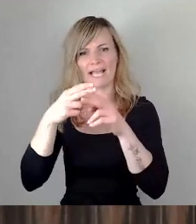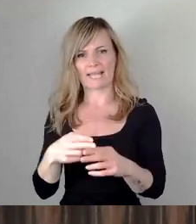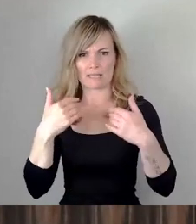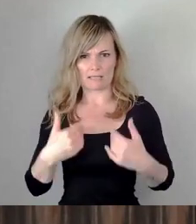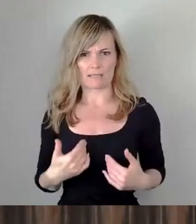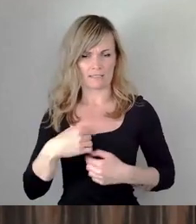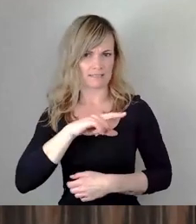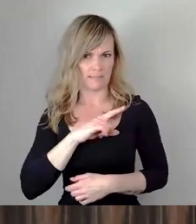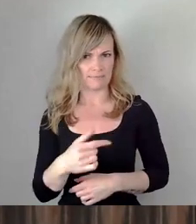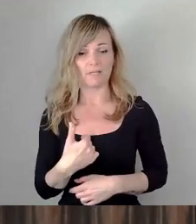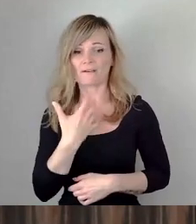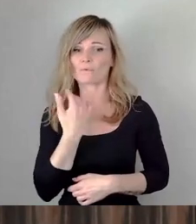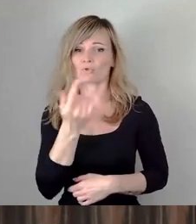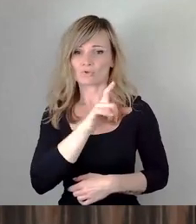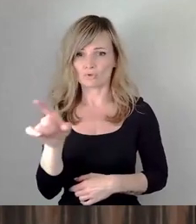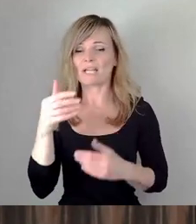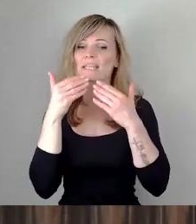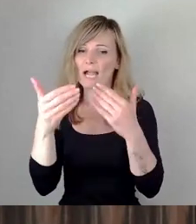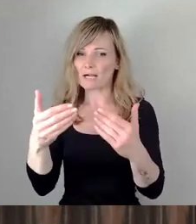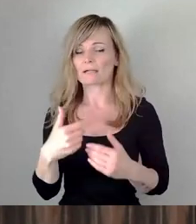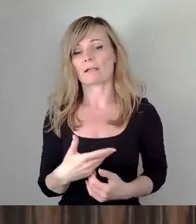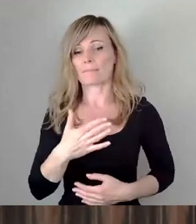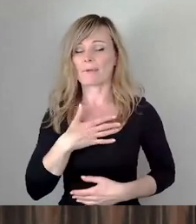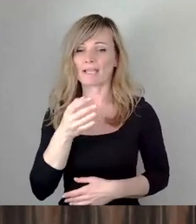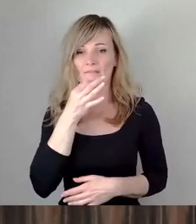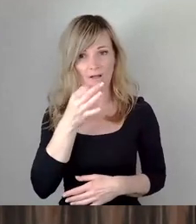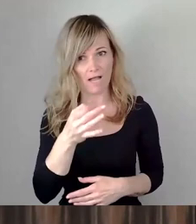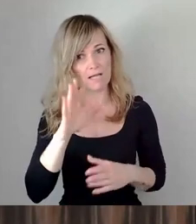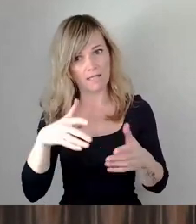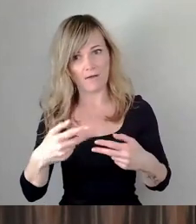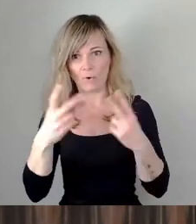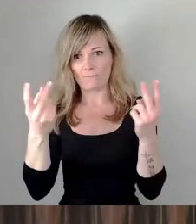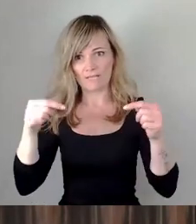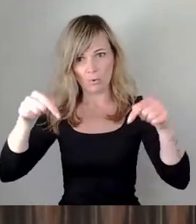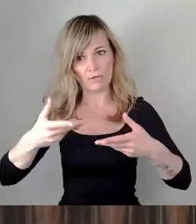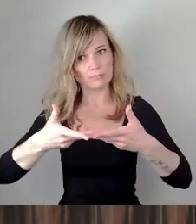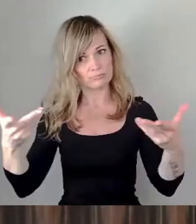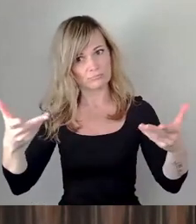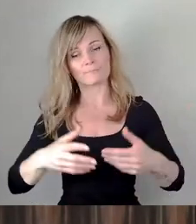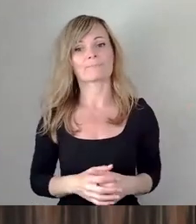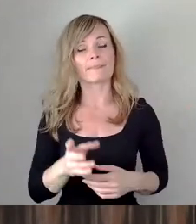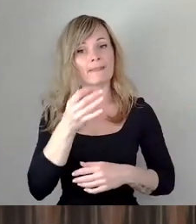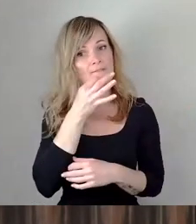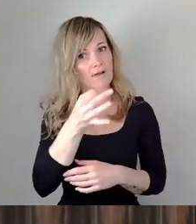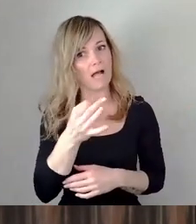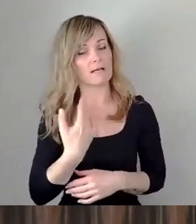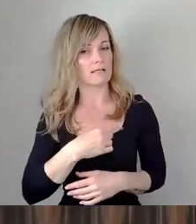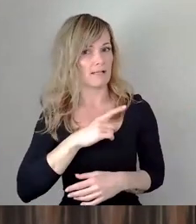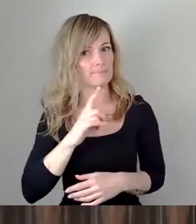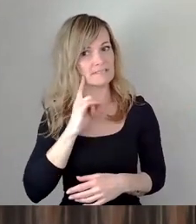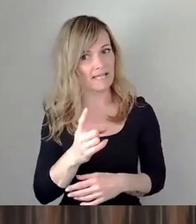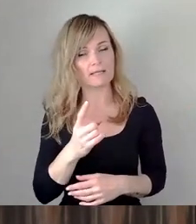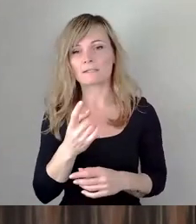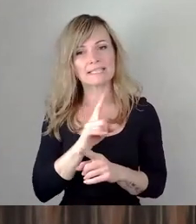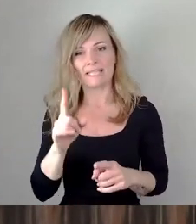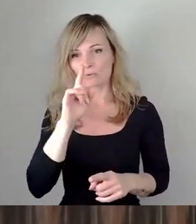meine Frage, die mich bewegt, Ihnen heute vortragen darf. Eine Frage, von der ich ausgehe, dass sie nicht nur mich